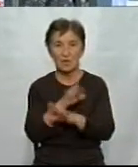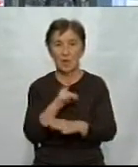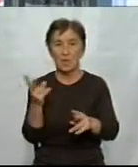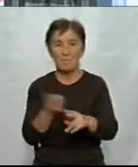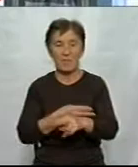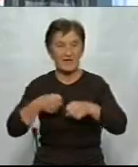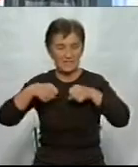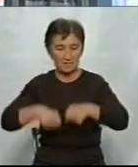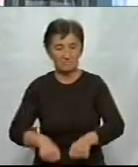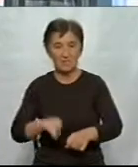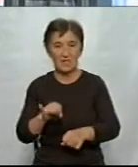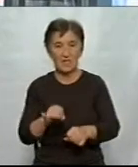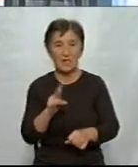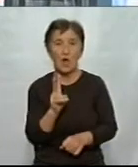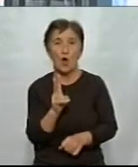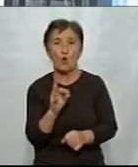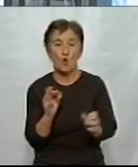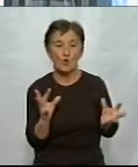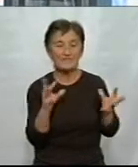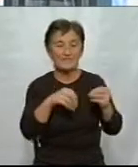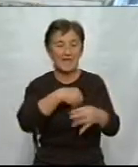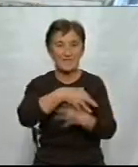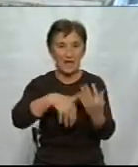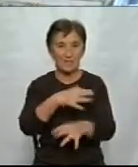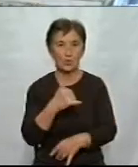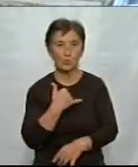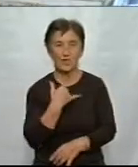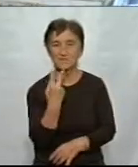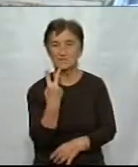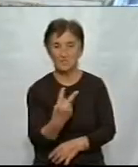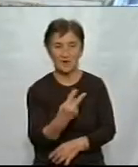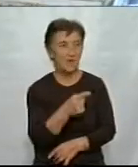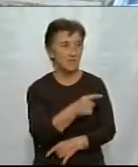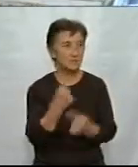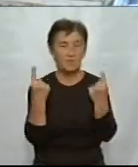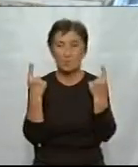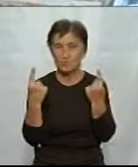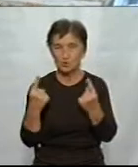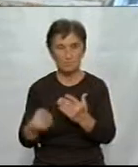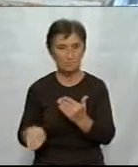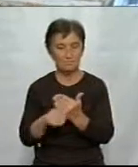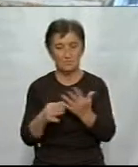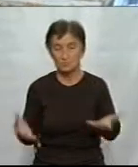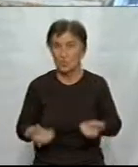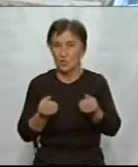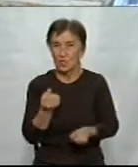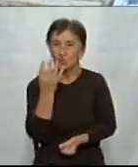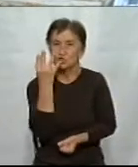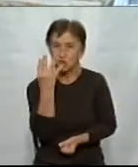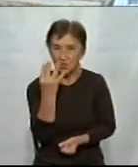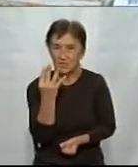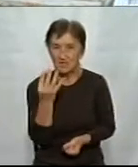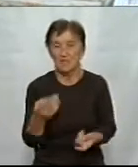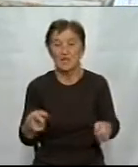І концентраторів у нас в інфекційному відділенні аж два. Тому це величезне підспорює, тому що чотири такі машини